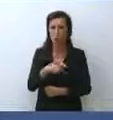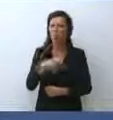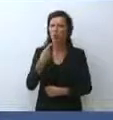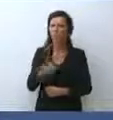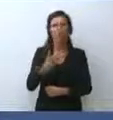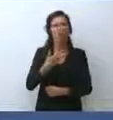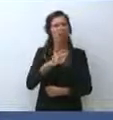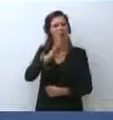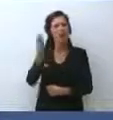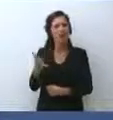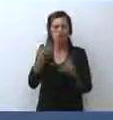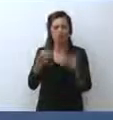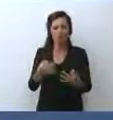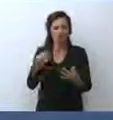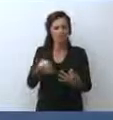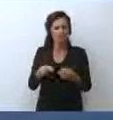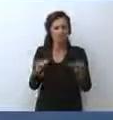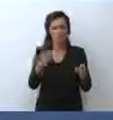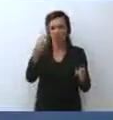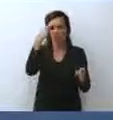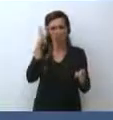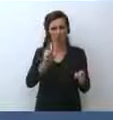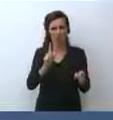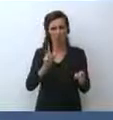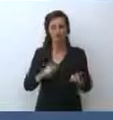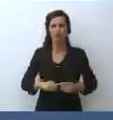'altro che sicuramente non mi ricordo in questo momento.